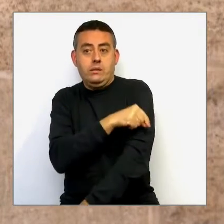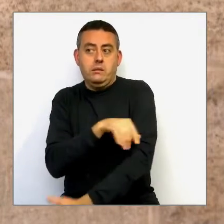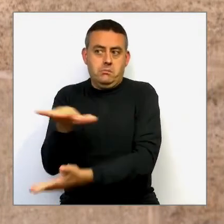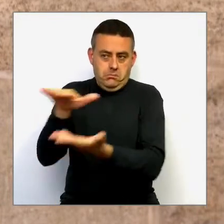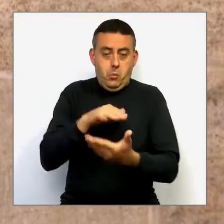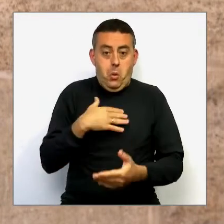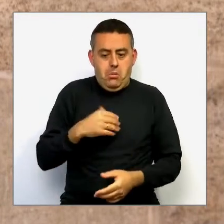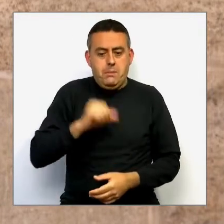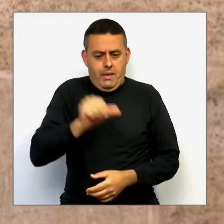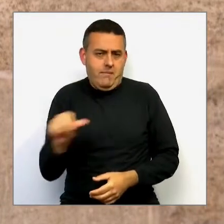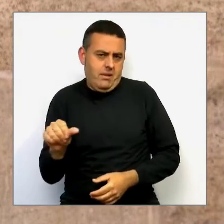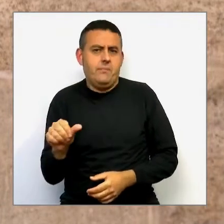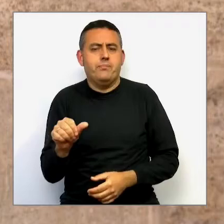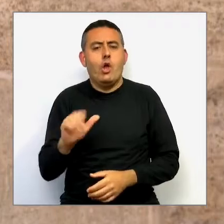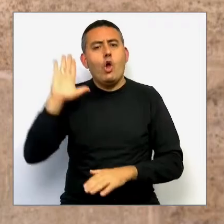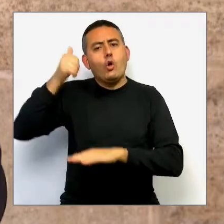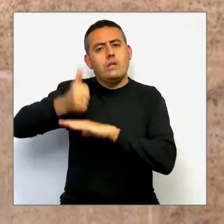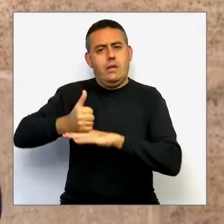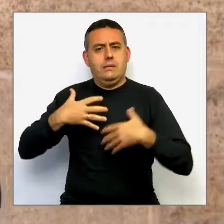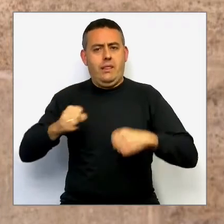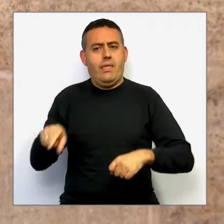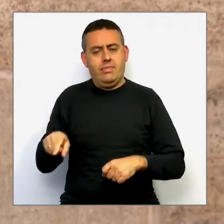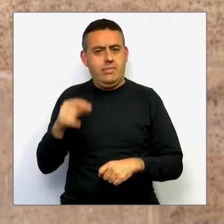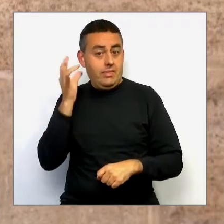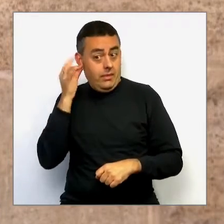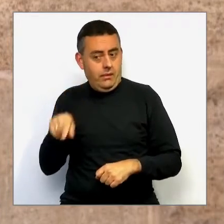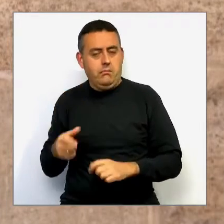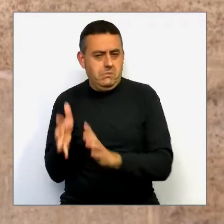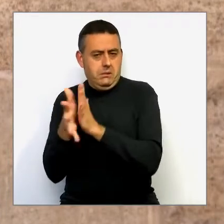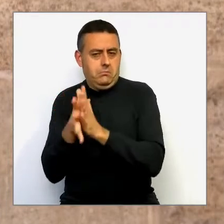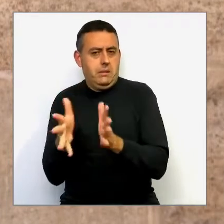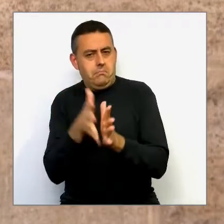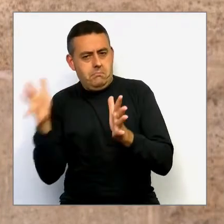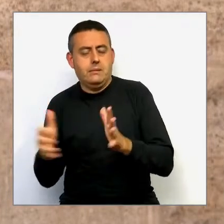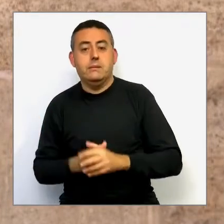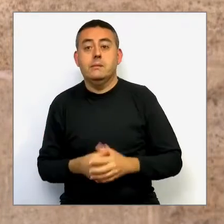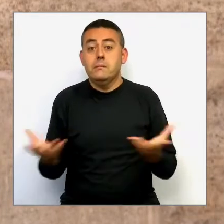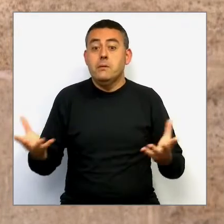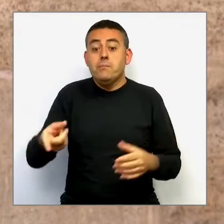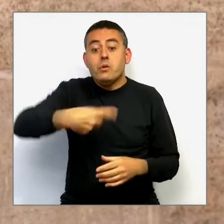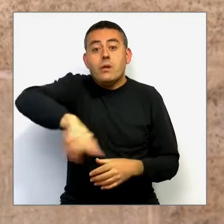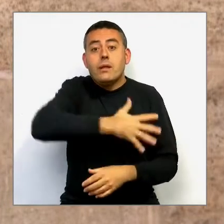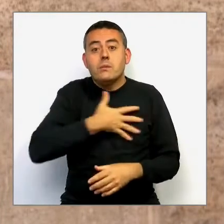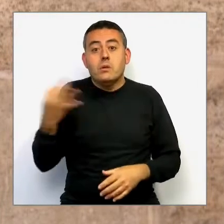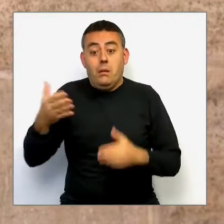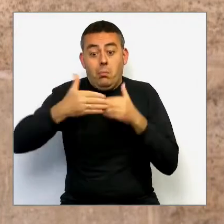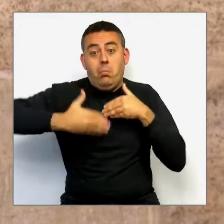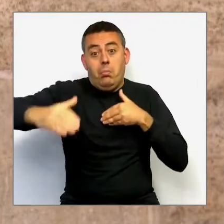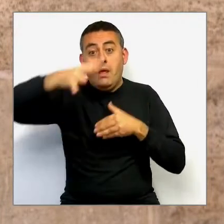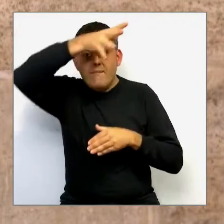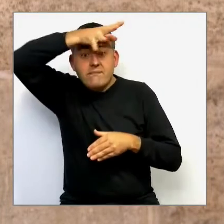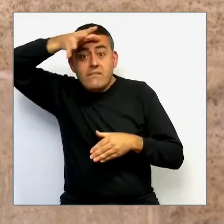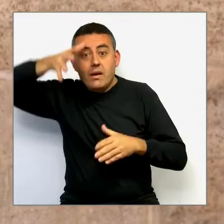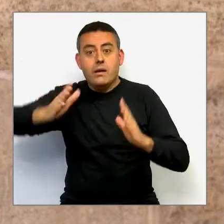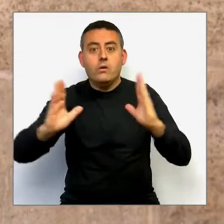tot el que se vagi avançant en la vacunació anirà consolidant la perspectiva de l'estiu que volem. Quin estiu volem? Volem un estiu